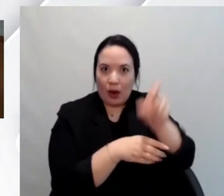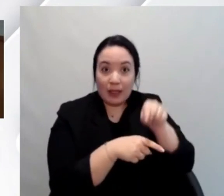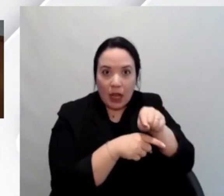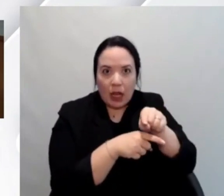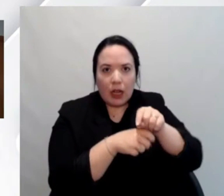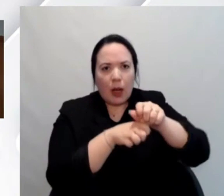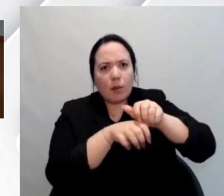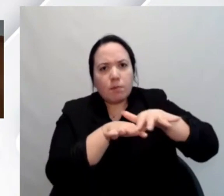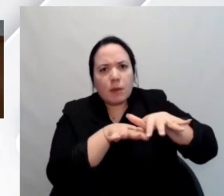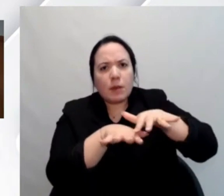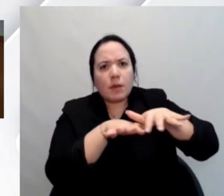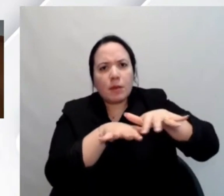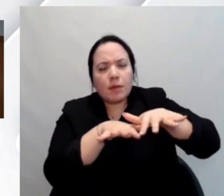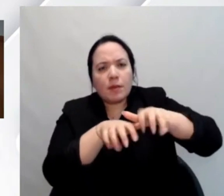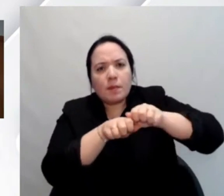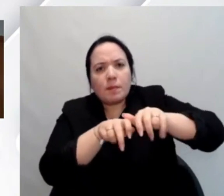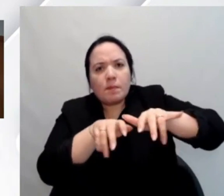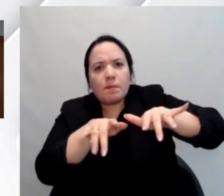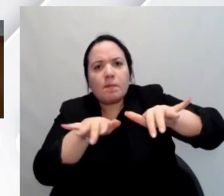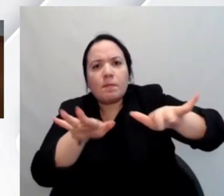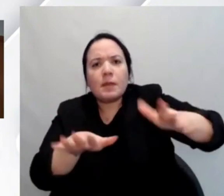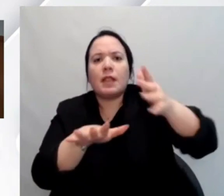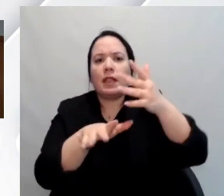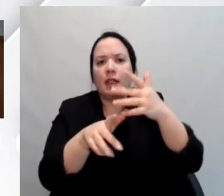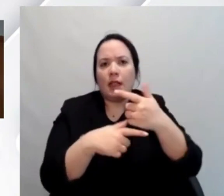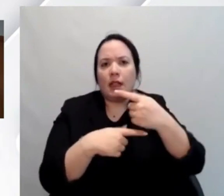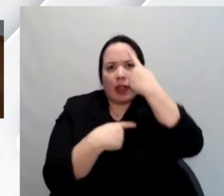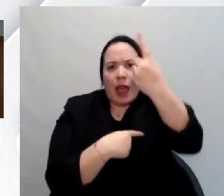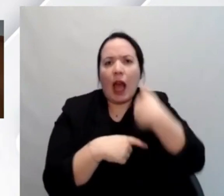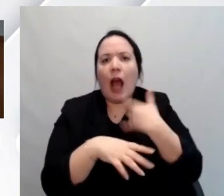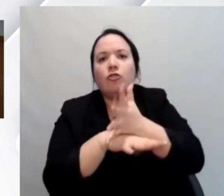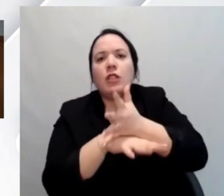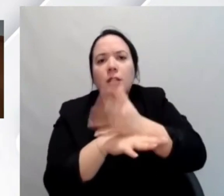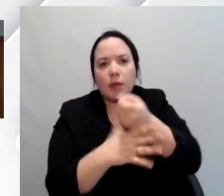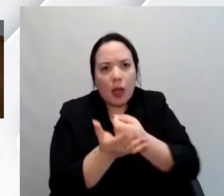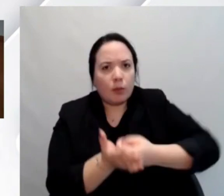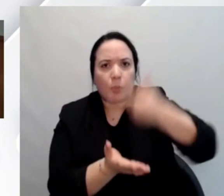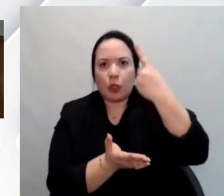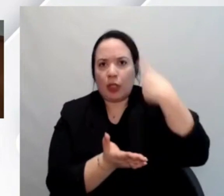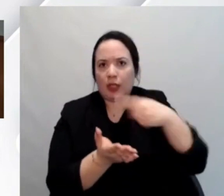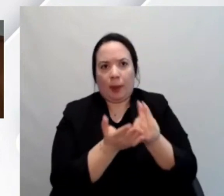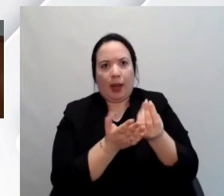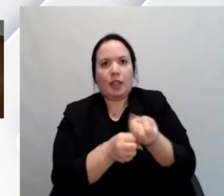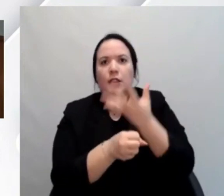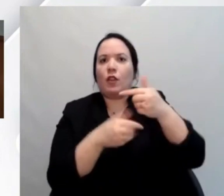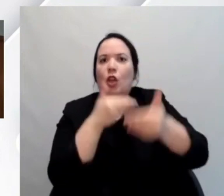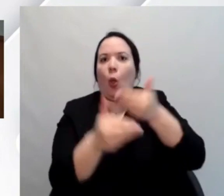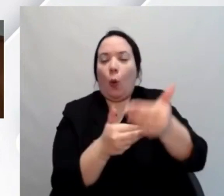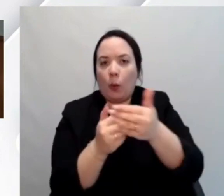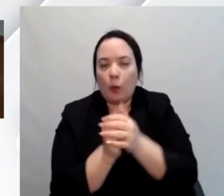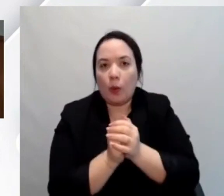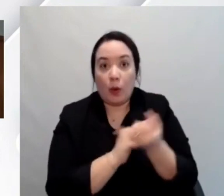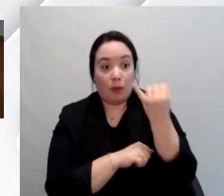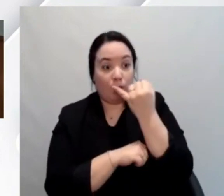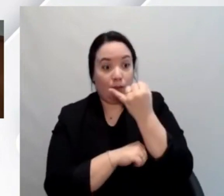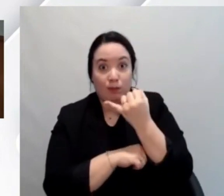'accessibilità come uno degli aspetti fondamentali per lo sviluppo successivo. Quindi le ultime versioni